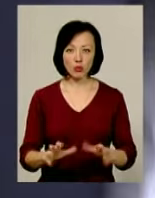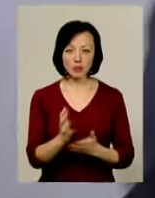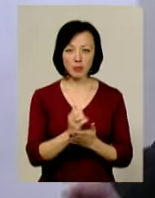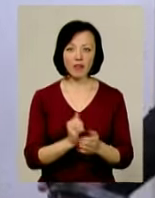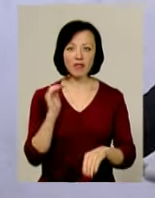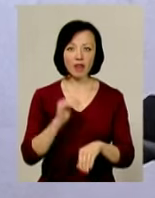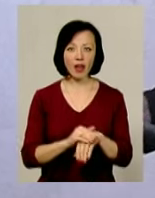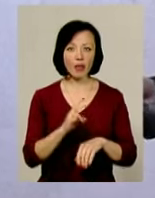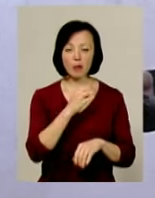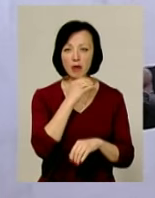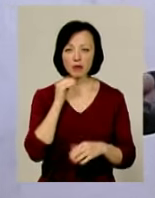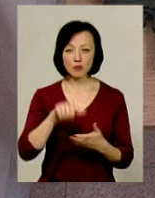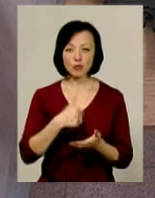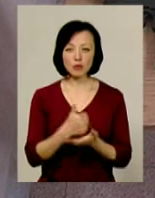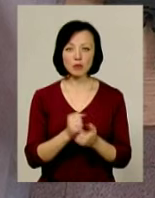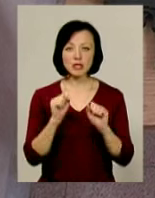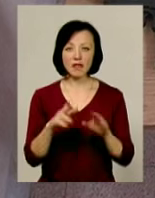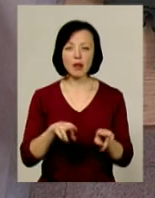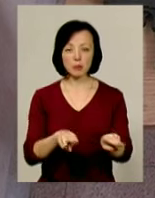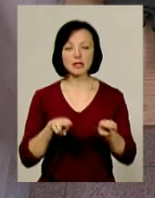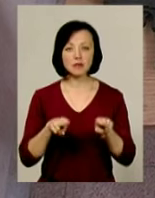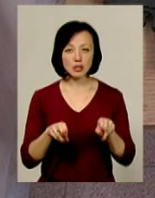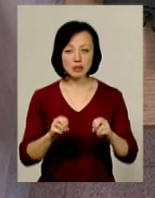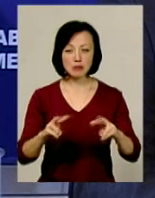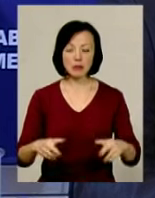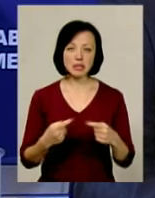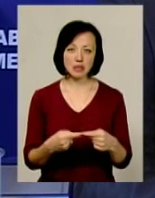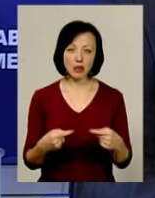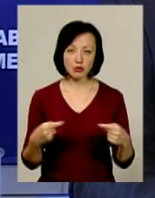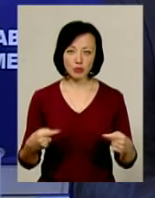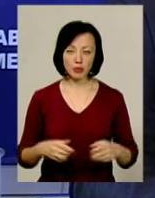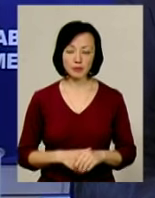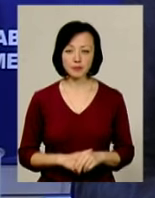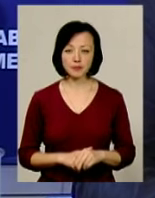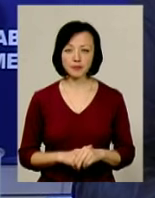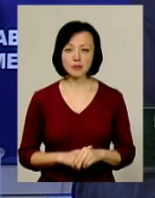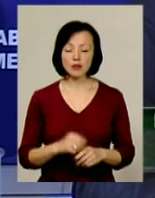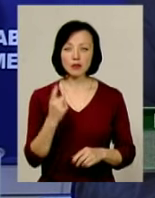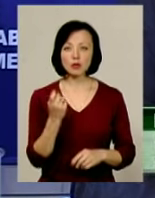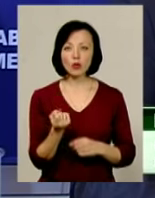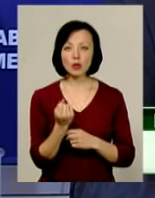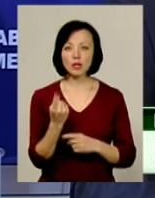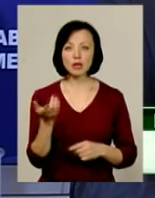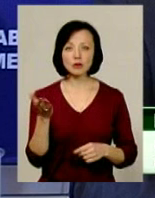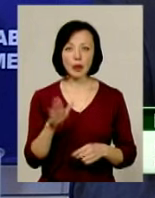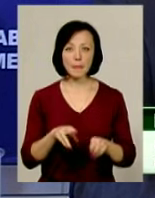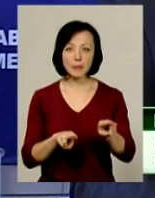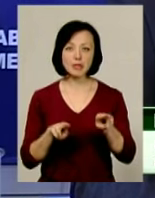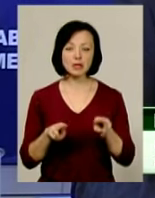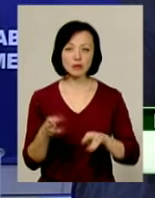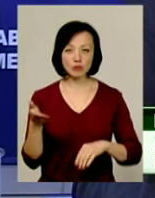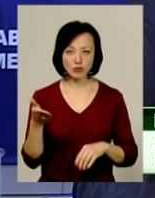небагато подолян. В основному здавали мисливські рушниці та спецзасоби. По області, 111 одиниць мисливської